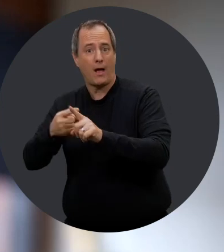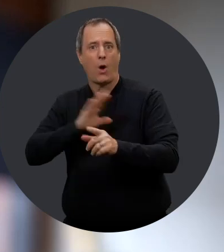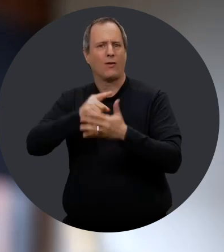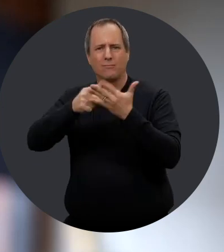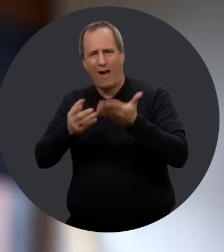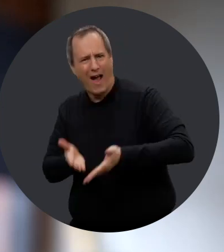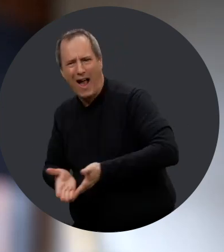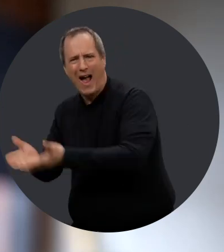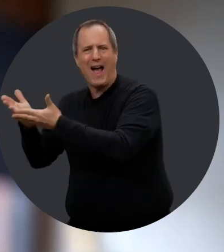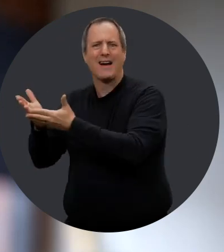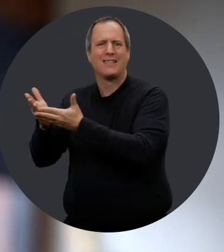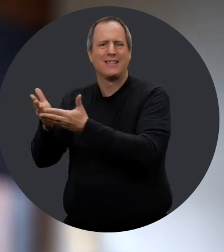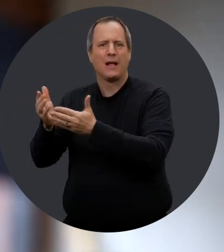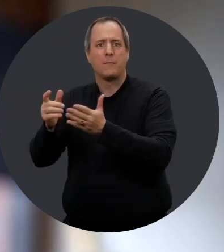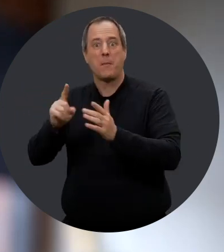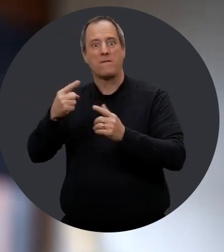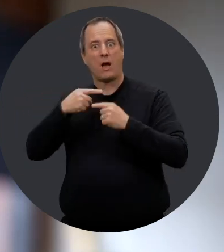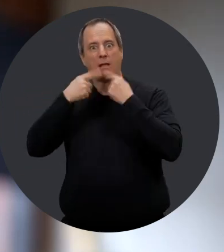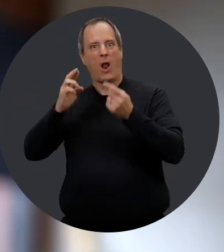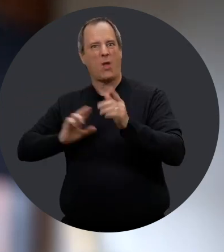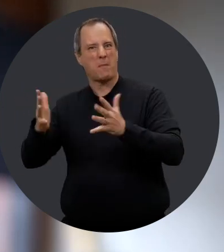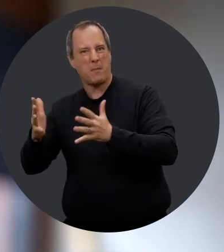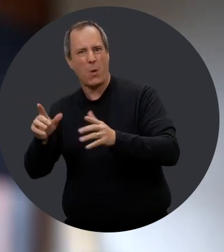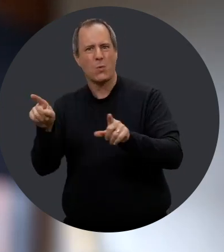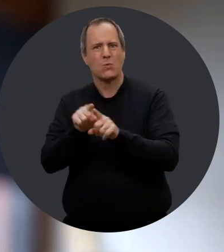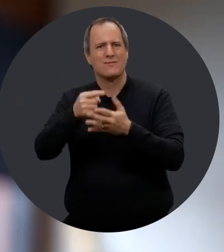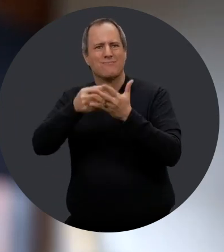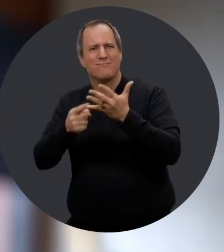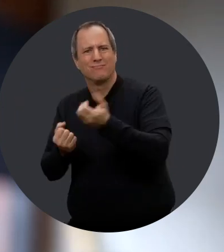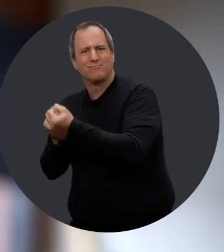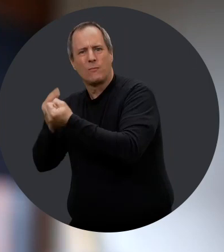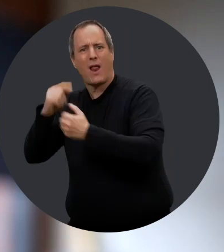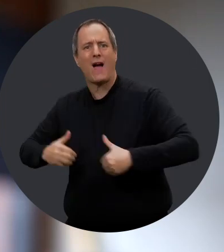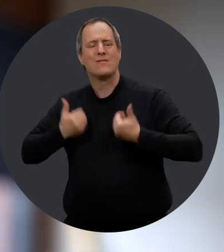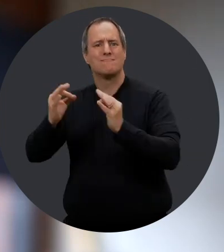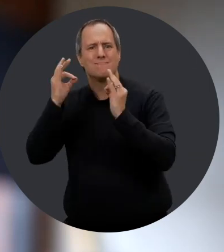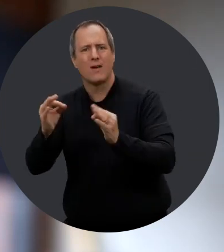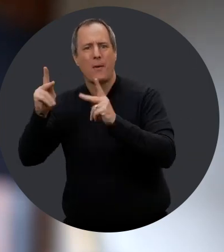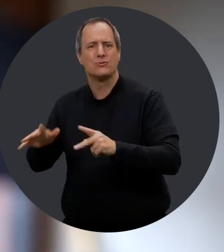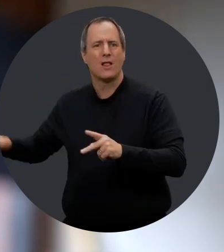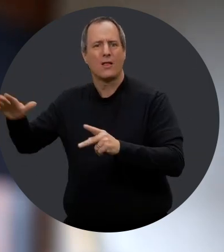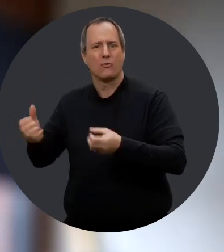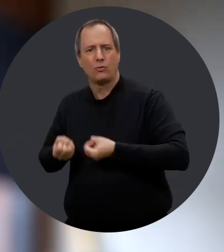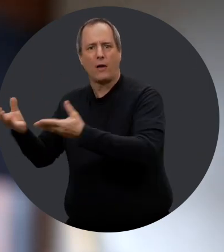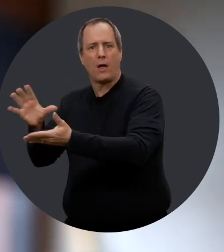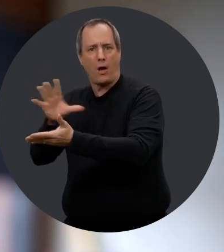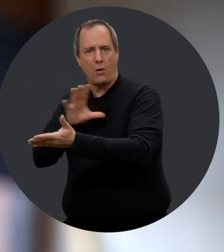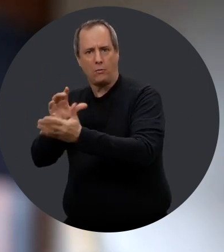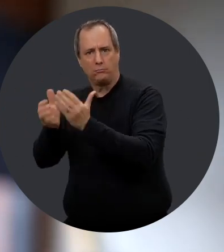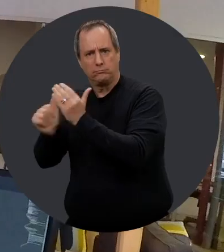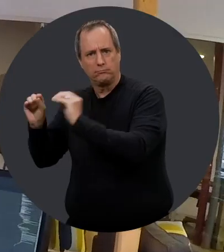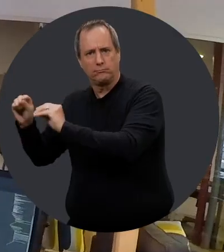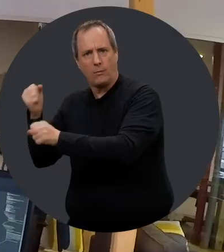la première fois qu'ils font une déclaration de revenus. Donc, il a toutes sortes de soutien qui va faciliter la vie de la personne, qui va la rendre plus disponible pour performer en emploi, puis être